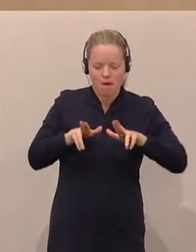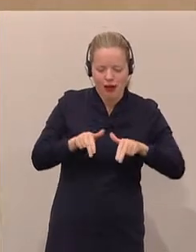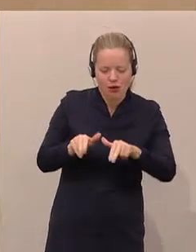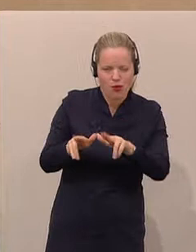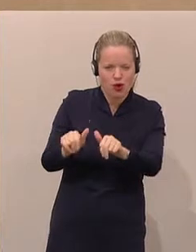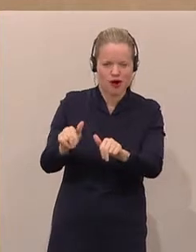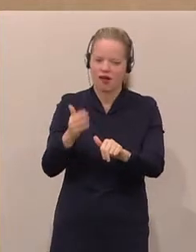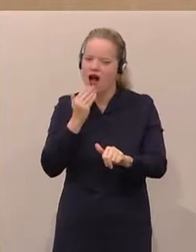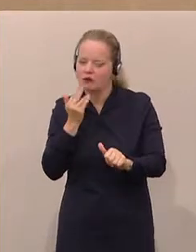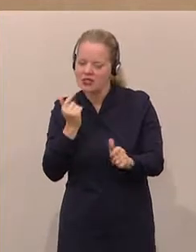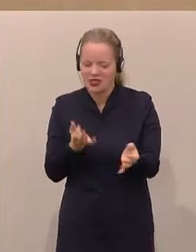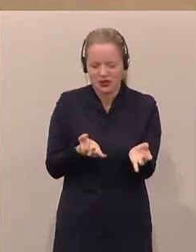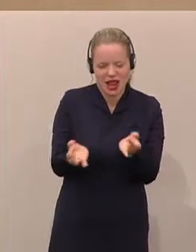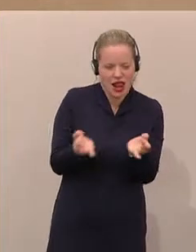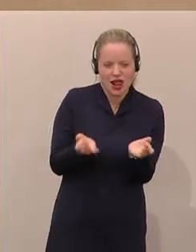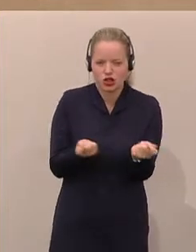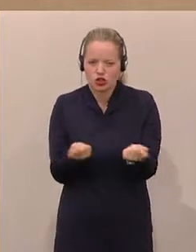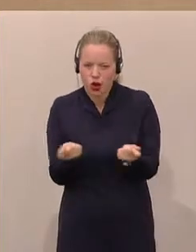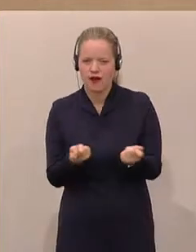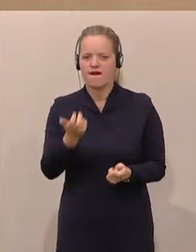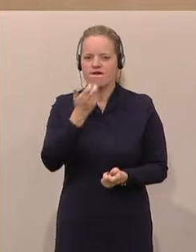ergreifend um das Schüren von Vorurteilen.